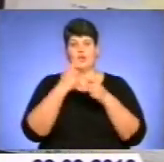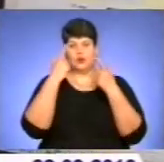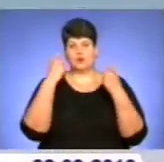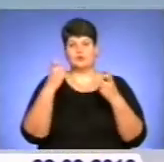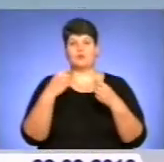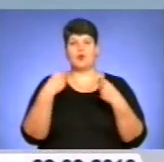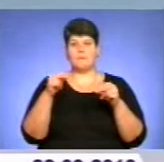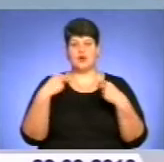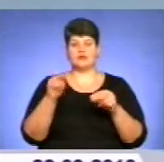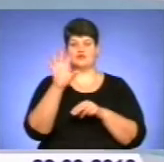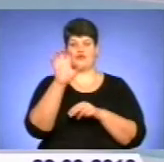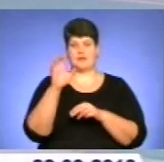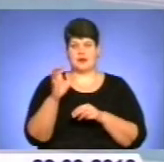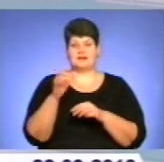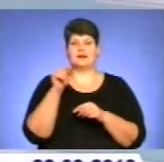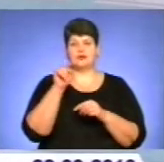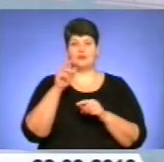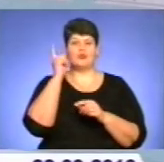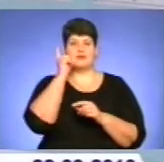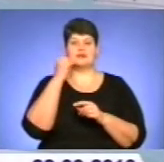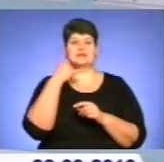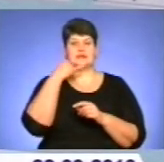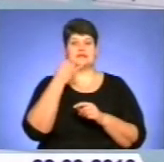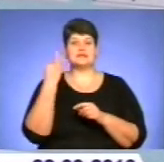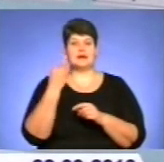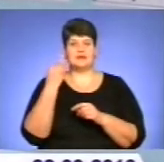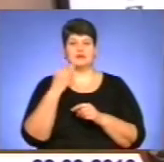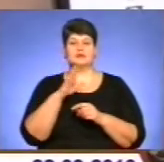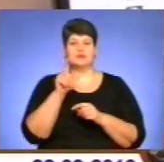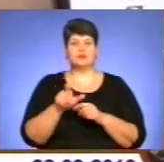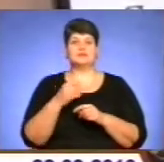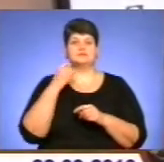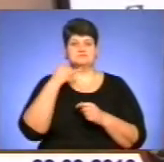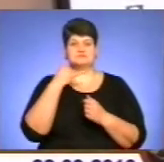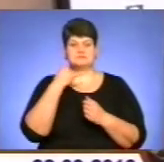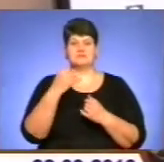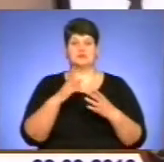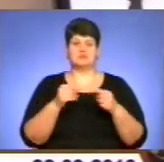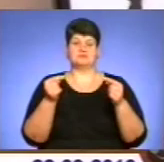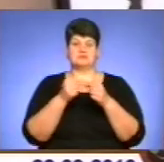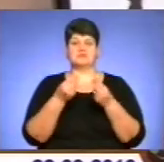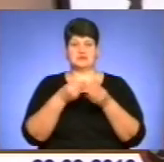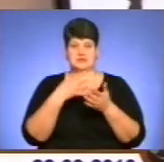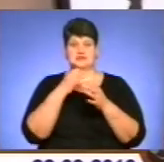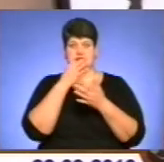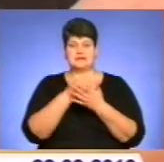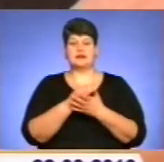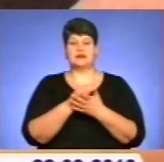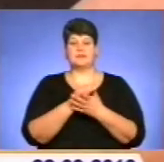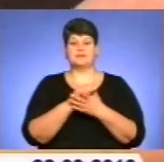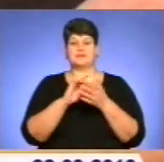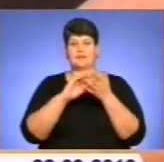продаж фотоапарату. В якийсь момент на мобільній жінки зателефонував зацікавлений покупець. Зійшовшись з ним по ціні, тернополянка назвала незнайомцю